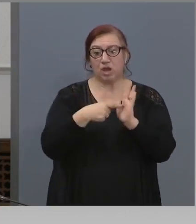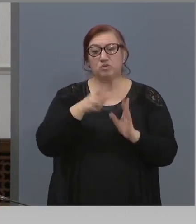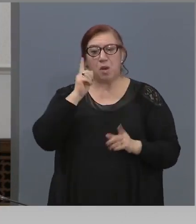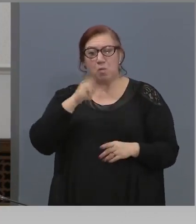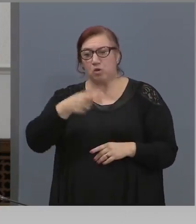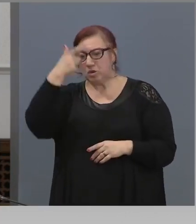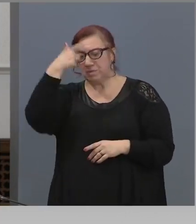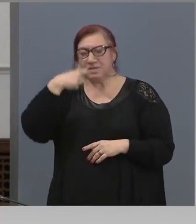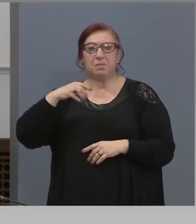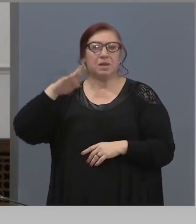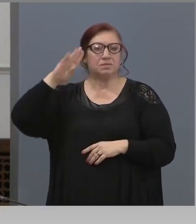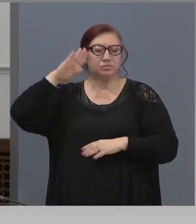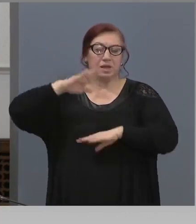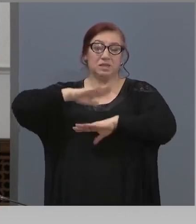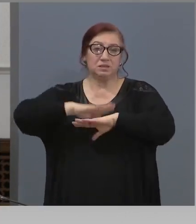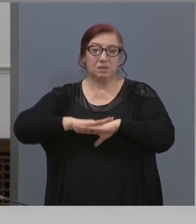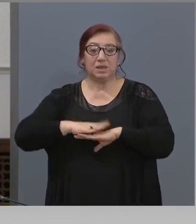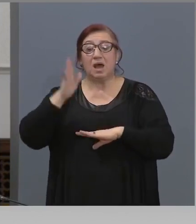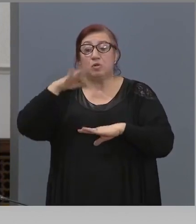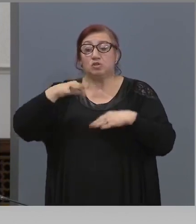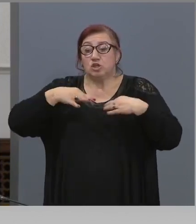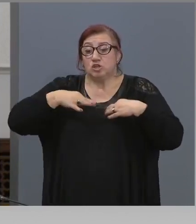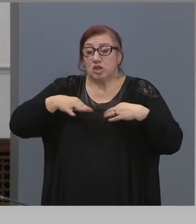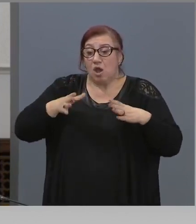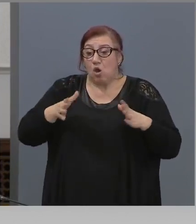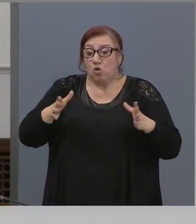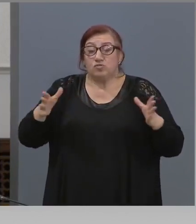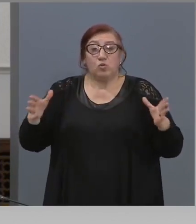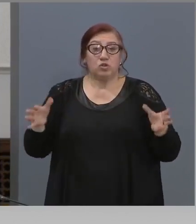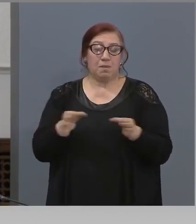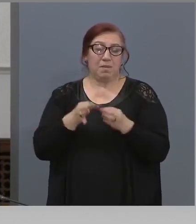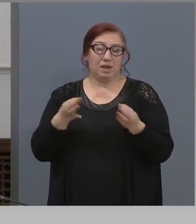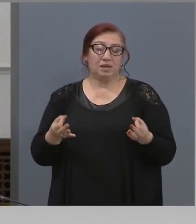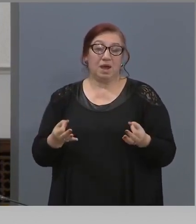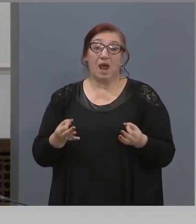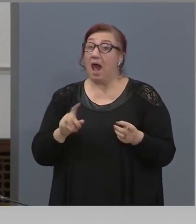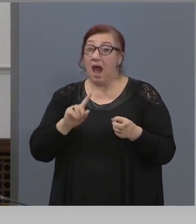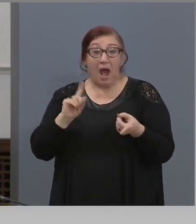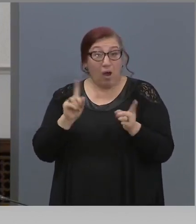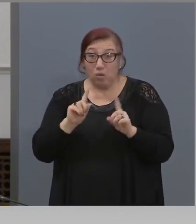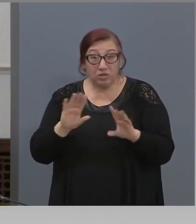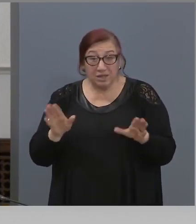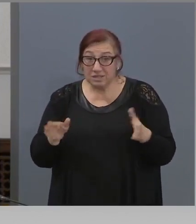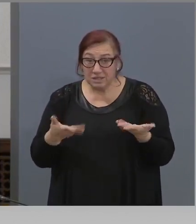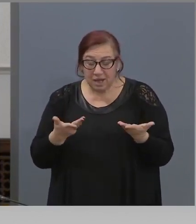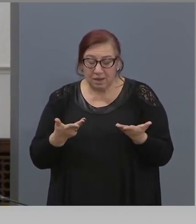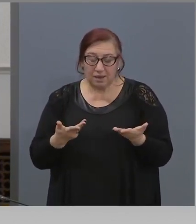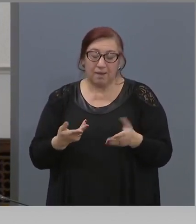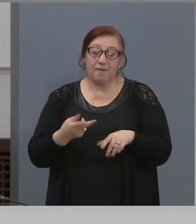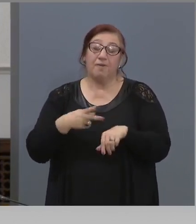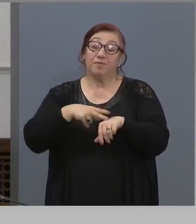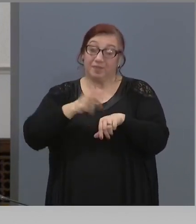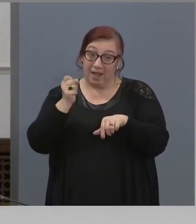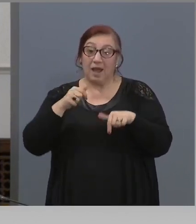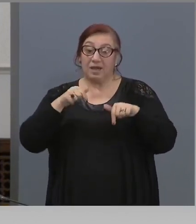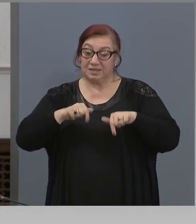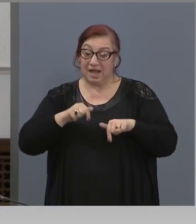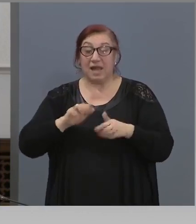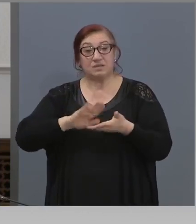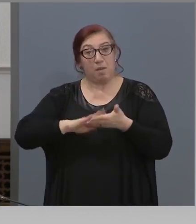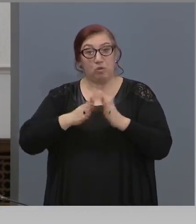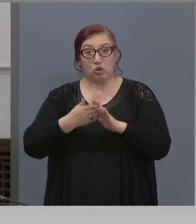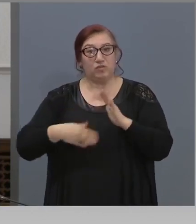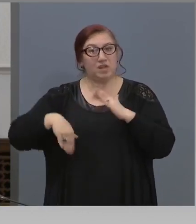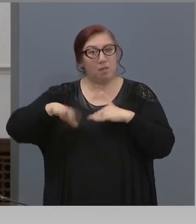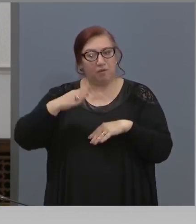отхлабиме, да дадеме въздух. В противен случай, пак казвам, да, много по-добре подготвени сме сега от преди месец.